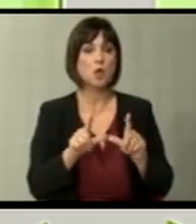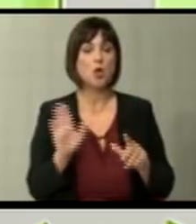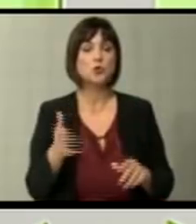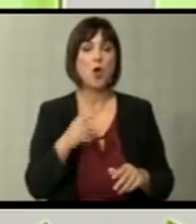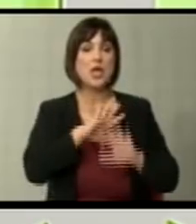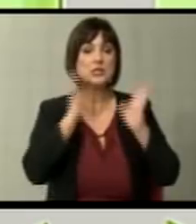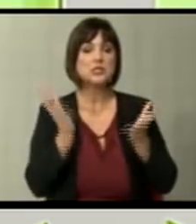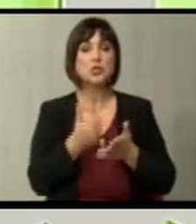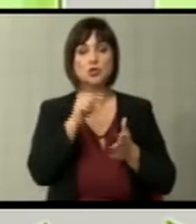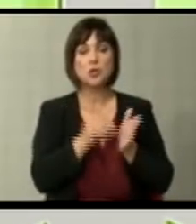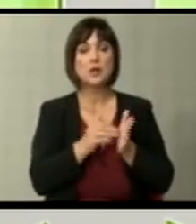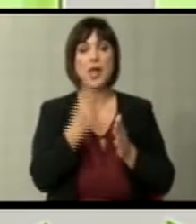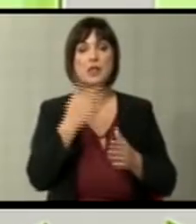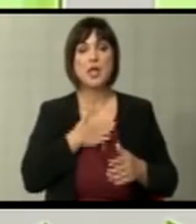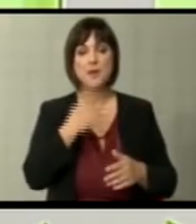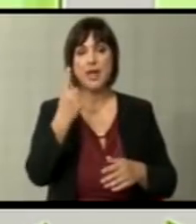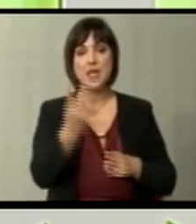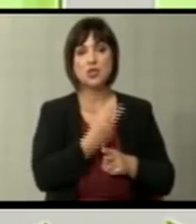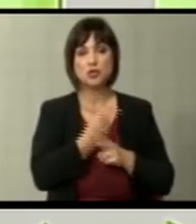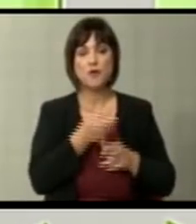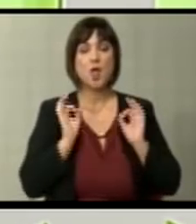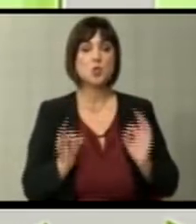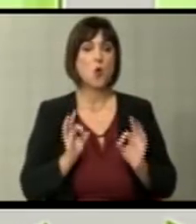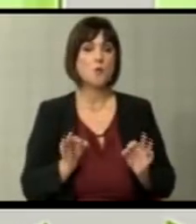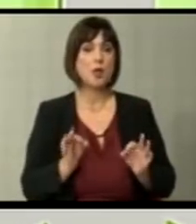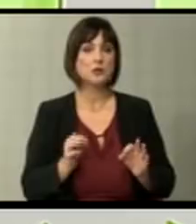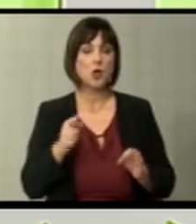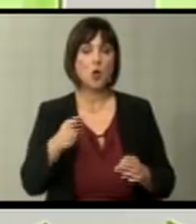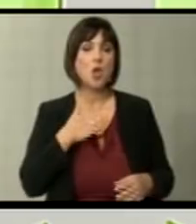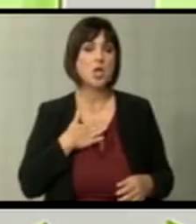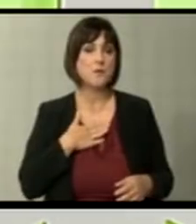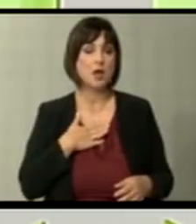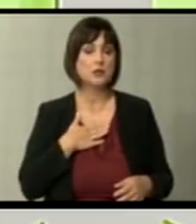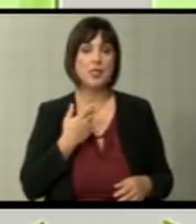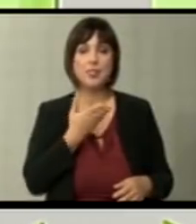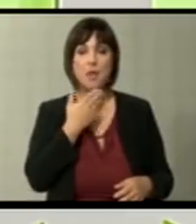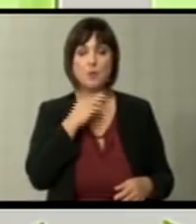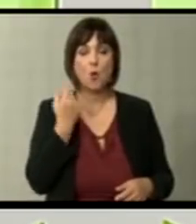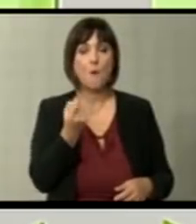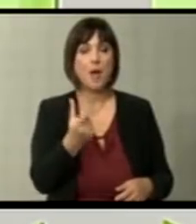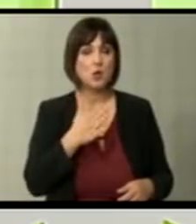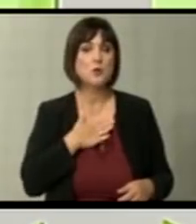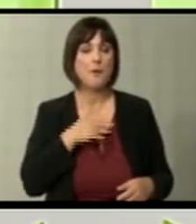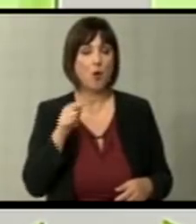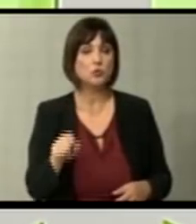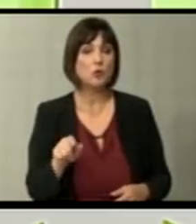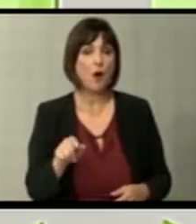меѓутоа се што треба да има една држава нормална они го имаат ние многу малко од тоа имаме